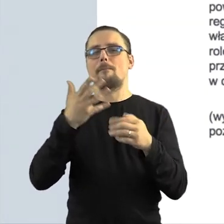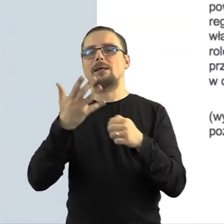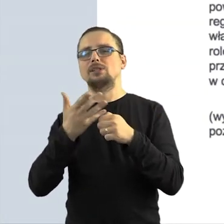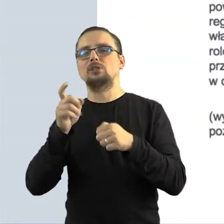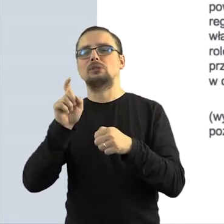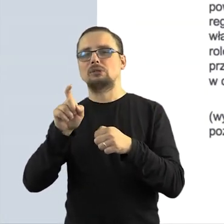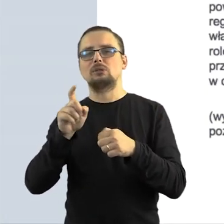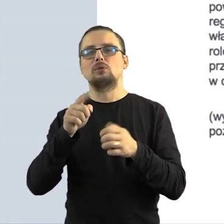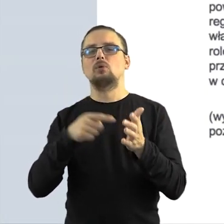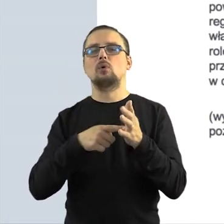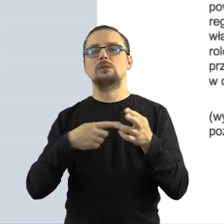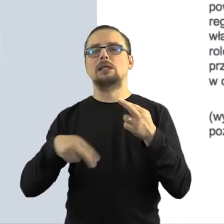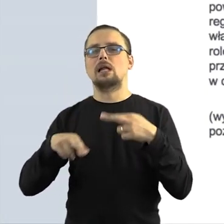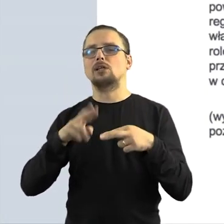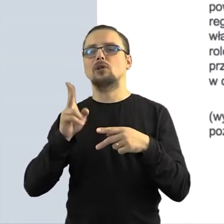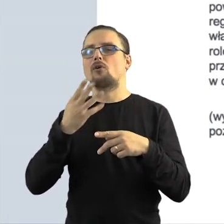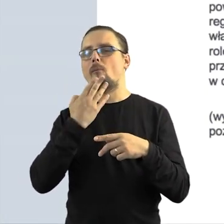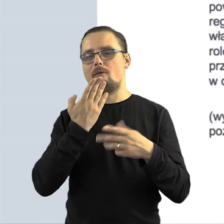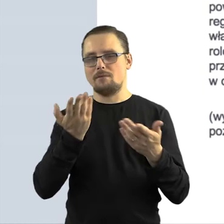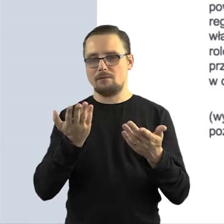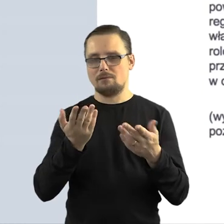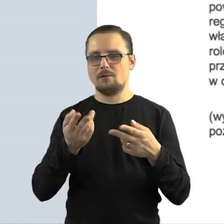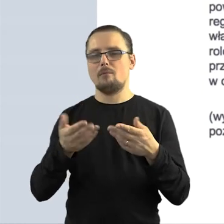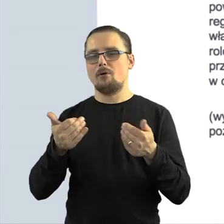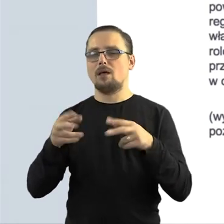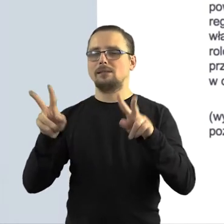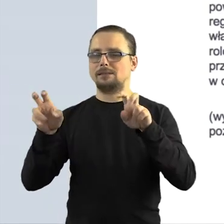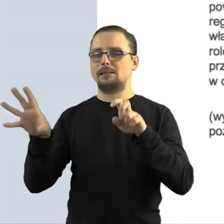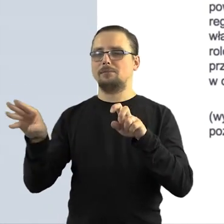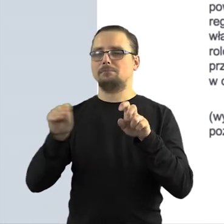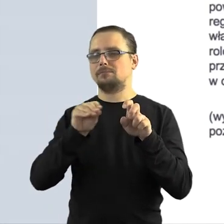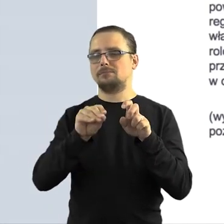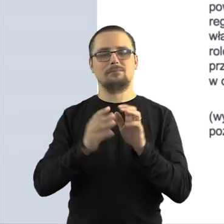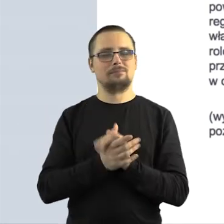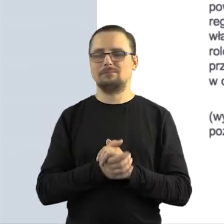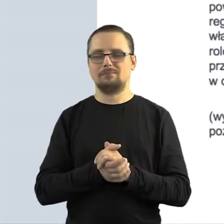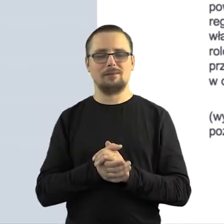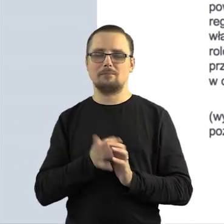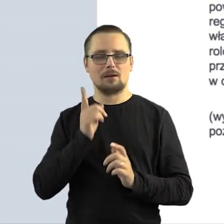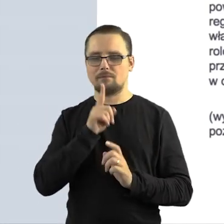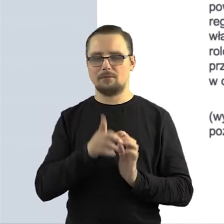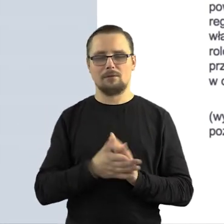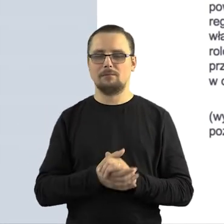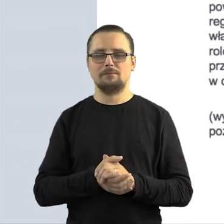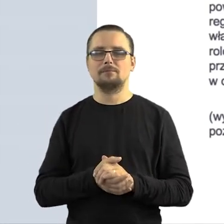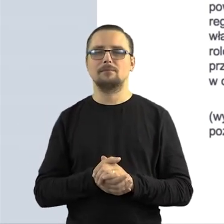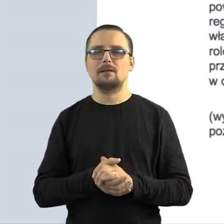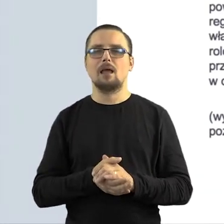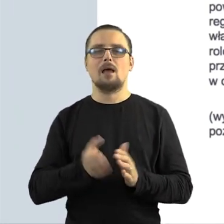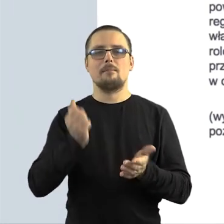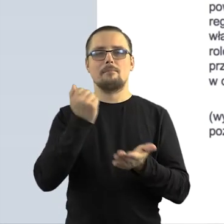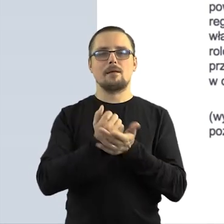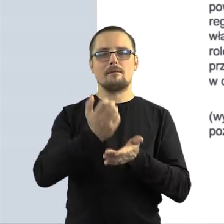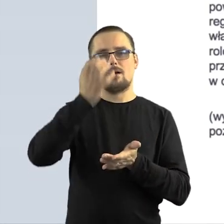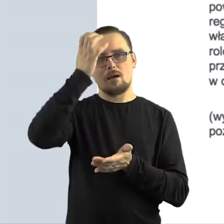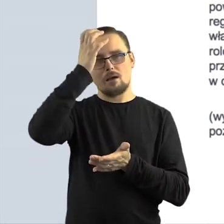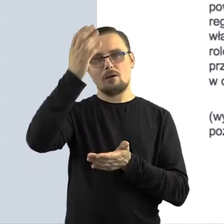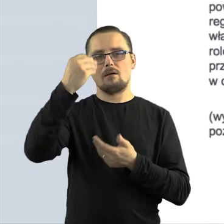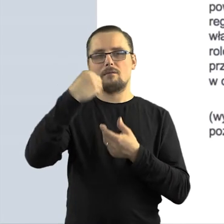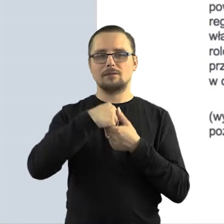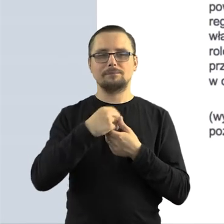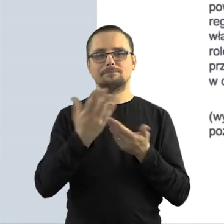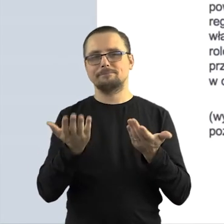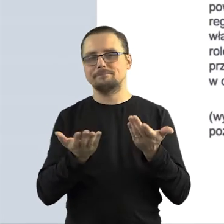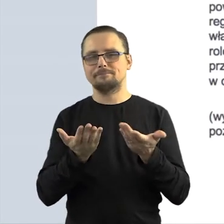sekund, w zależności od kogo się pyta, to można cytować. Proszę Państwa, nie ma nic bardziej błędnego, ponieważ w ogóle prawo autorskie jest